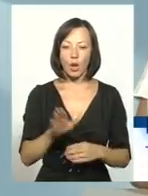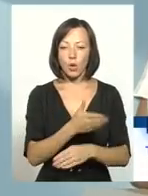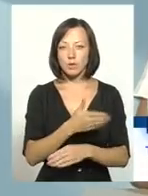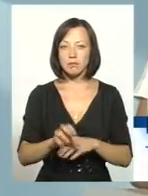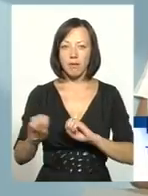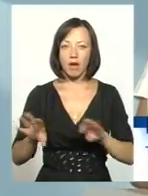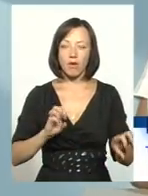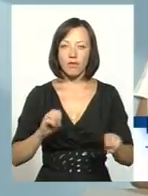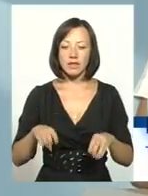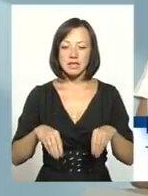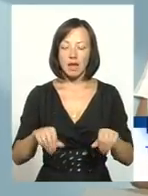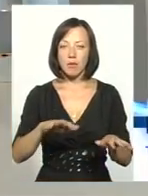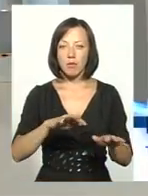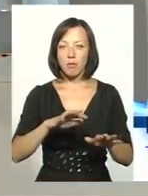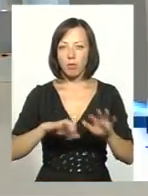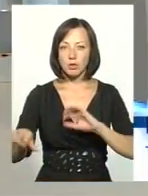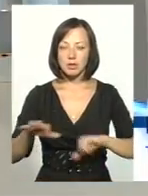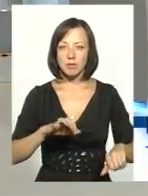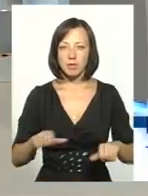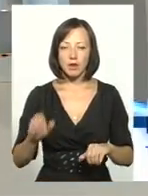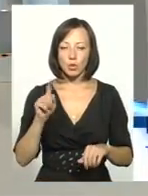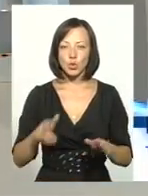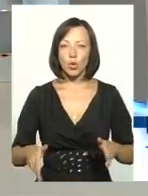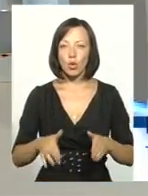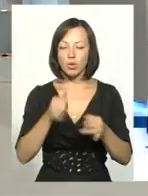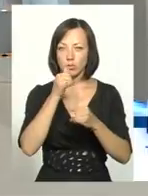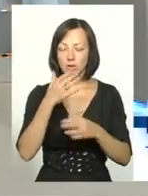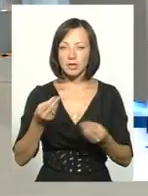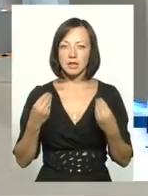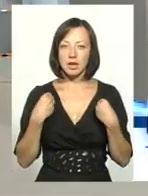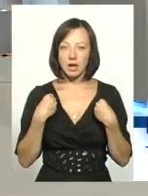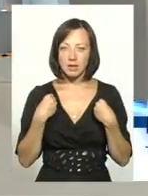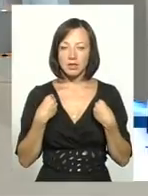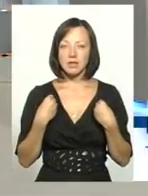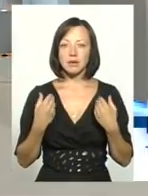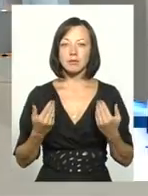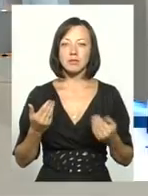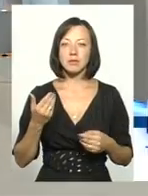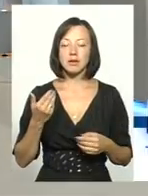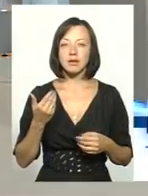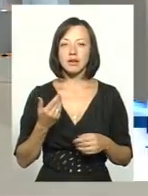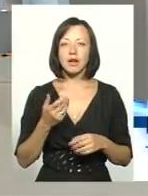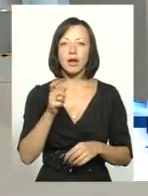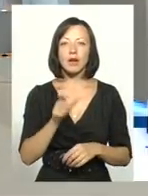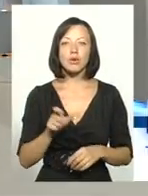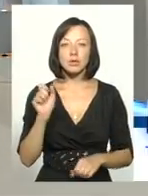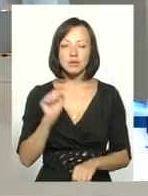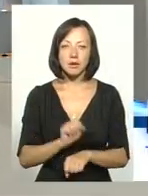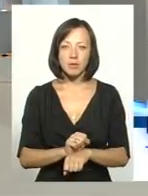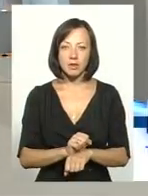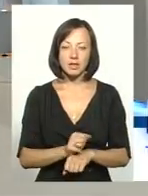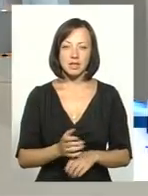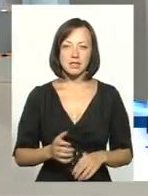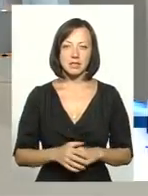землю позабирали, скори і дорогою не будемо подити. Дайте нам віка довжити. Раді Богу, люди, схаменіться, бо гора вам